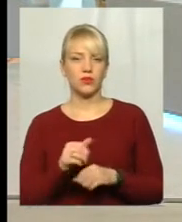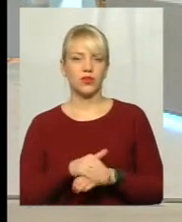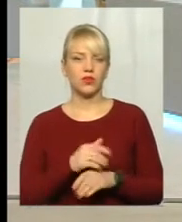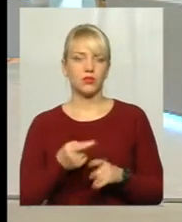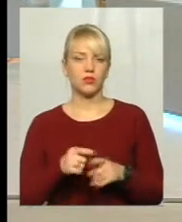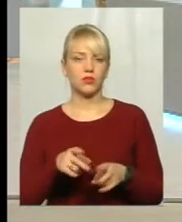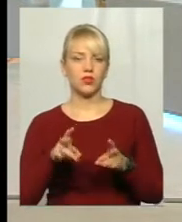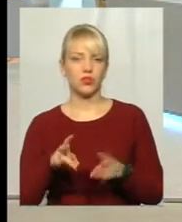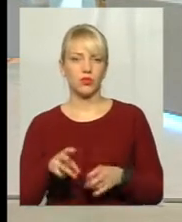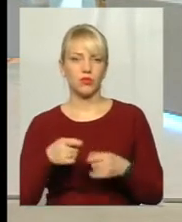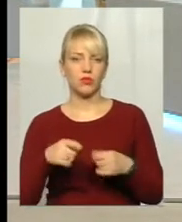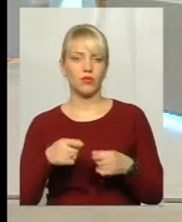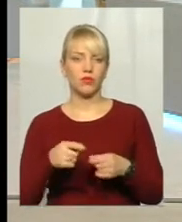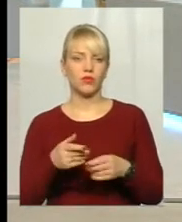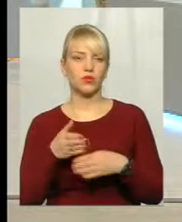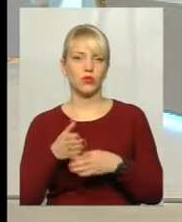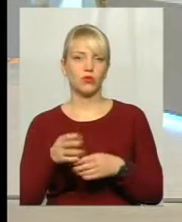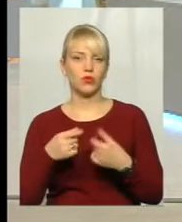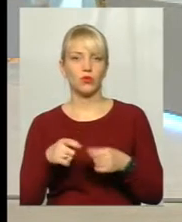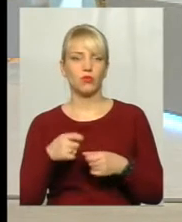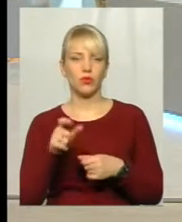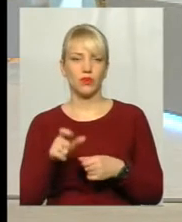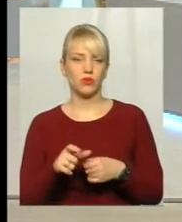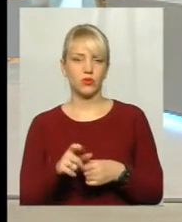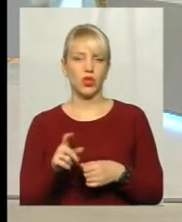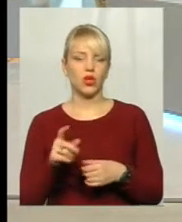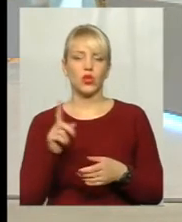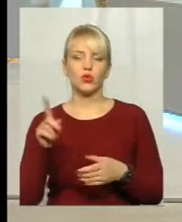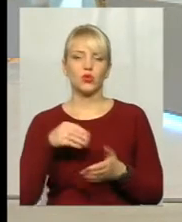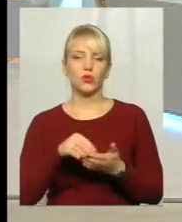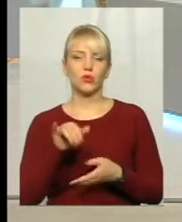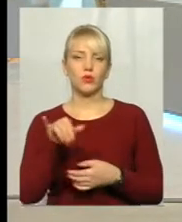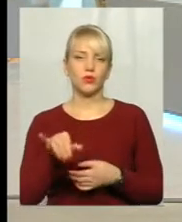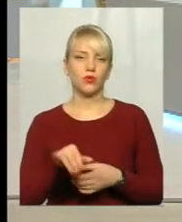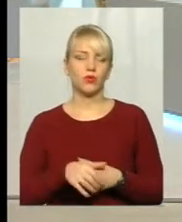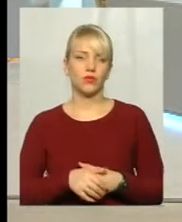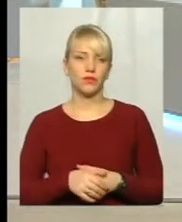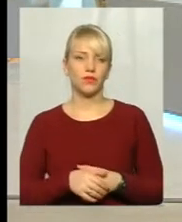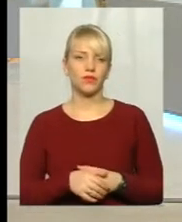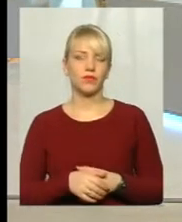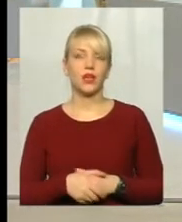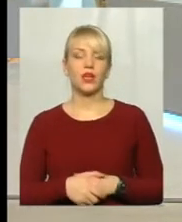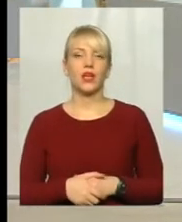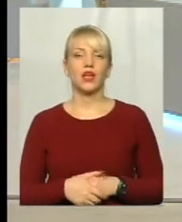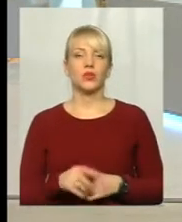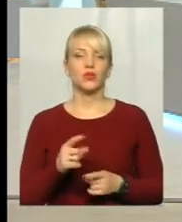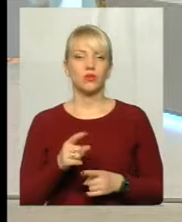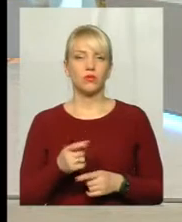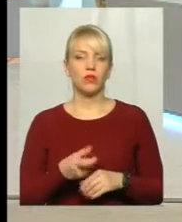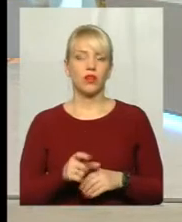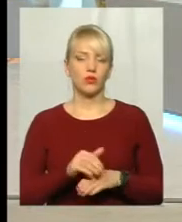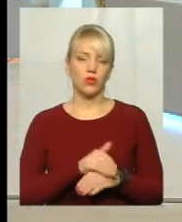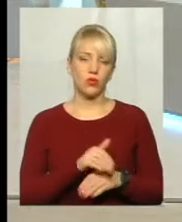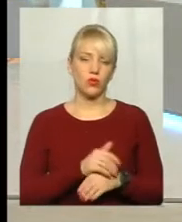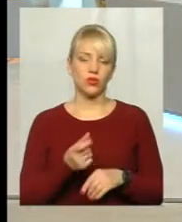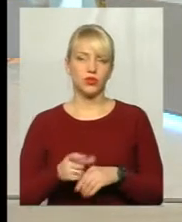продавцю, допомогти йому щасливо, йому щось купити, щоб у нього був відсоток за продаж. Тому, знову ж таки, надто хороший, надто